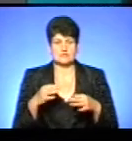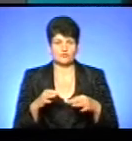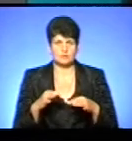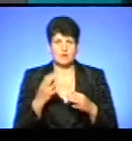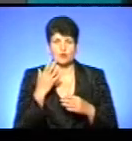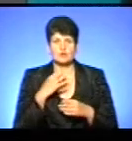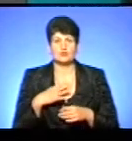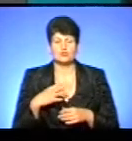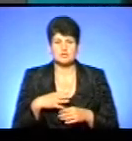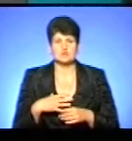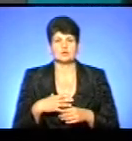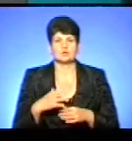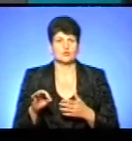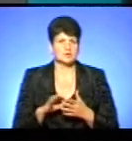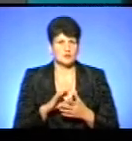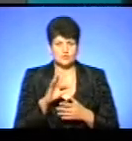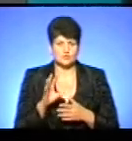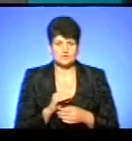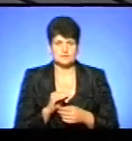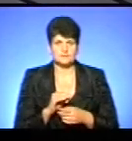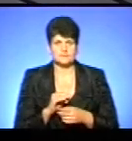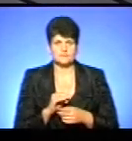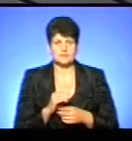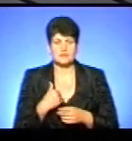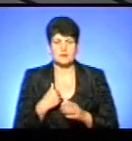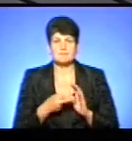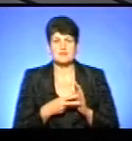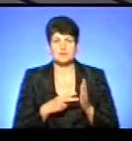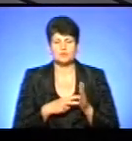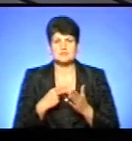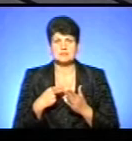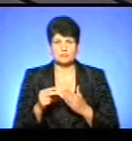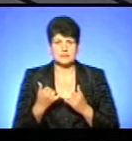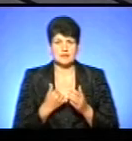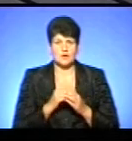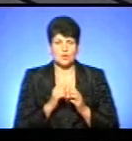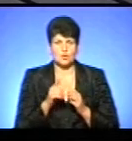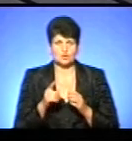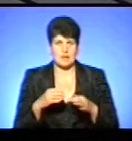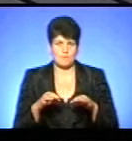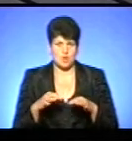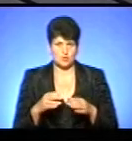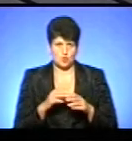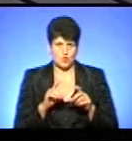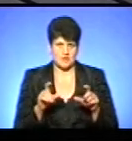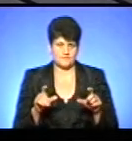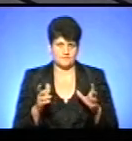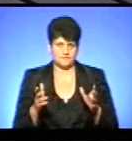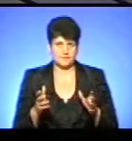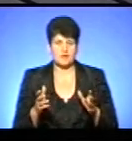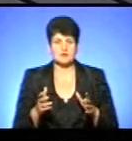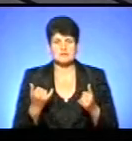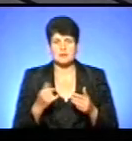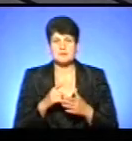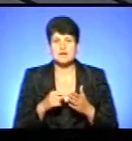В якої кількості для кого? Одразу всі 134? Ми плануємо закупити для кожної амбулаторії автомобіль. Зараз, для питання про